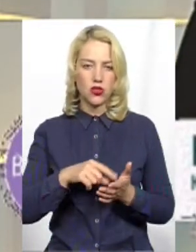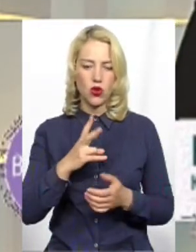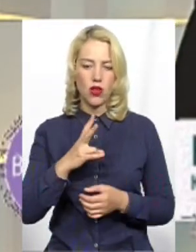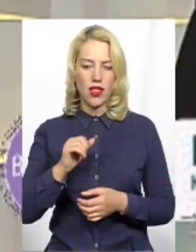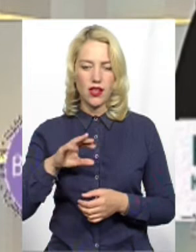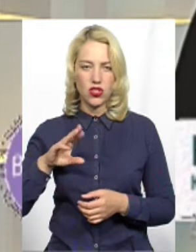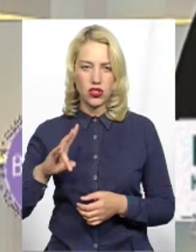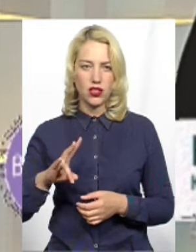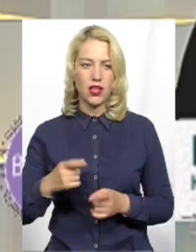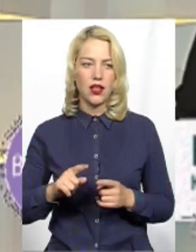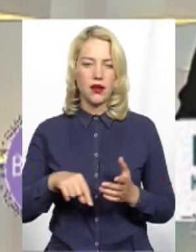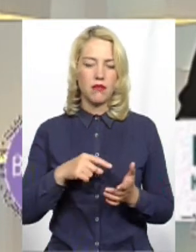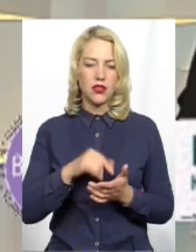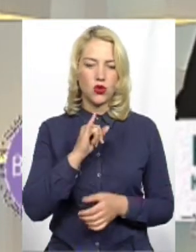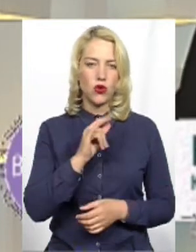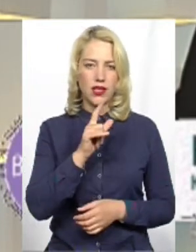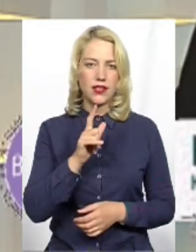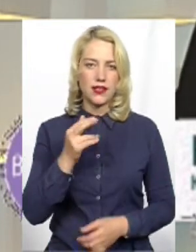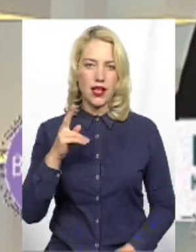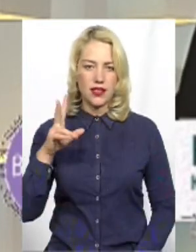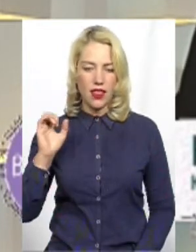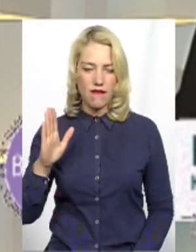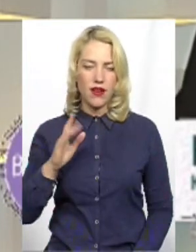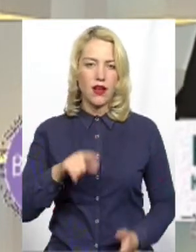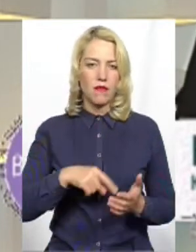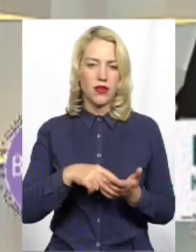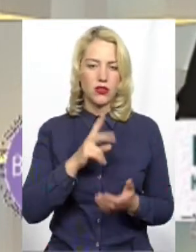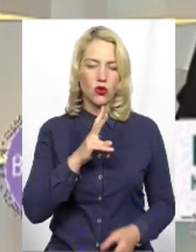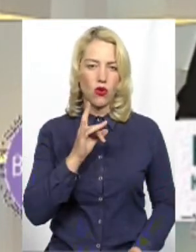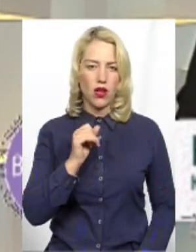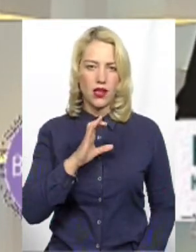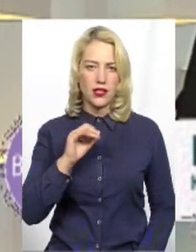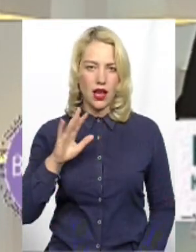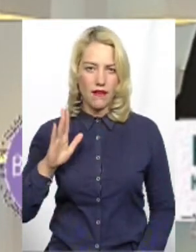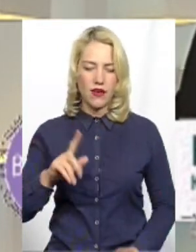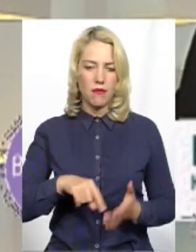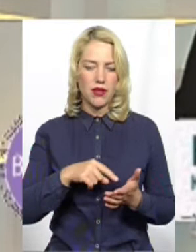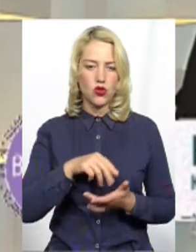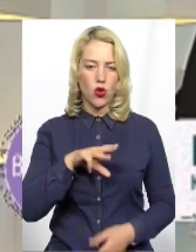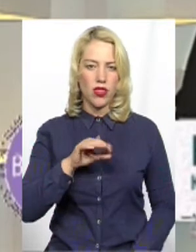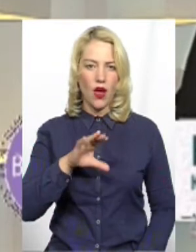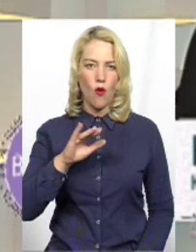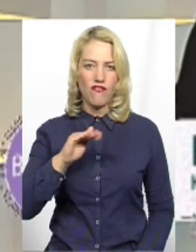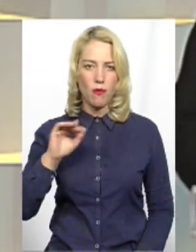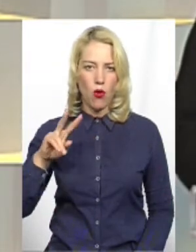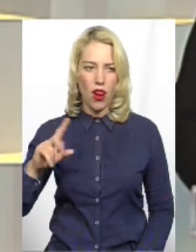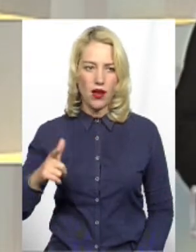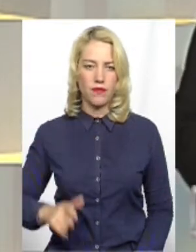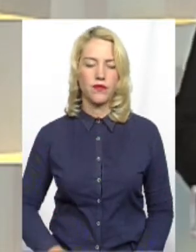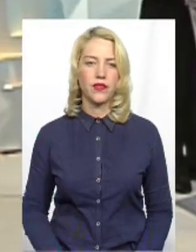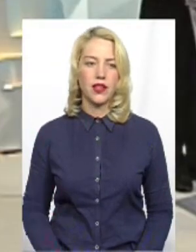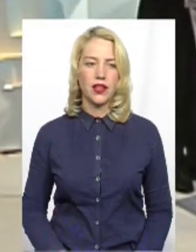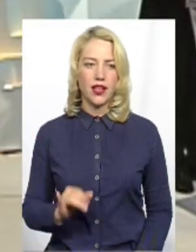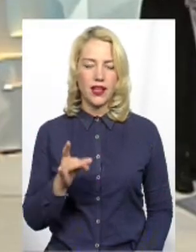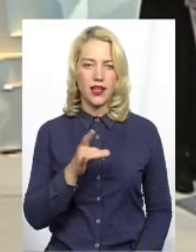місто Ізяслав, місто Красилів, місто Теофіполь та місто Ізяслав. І